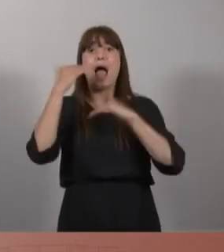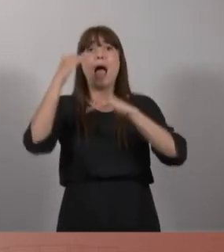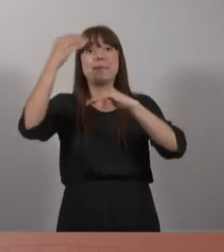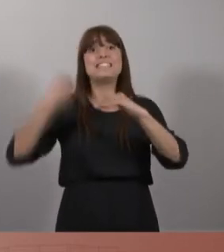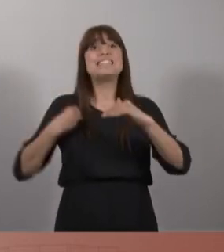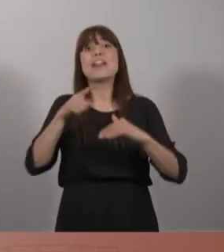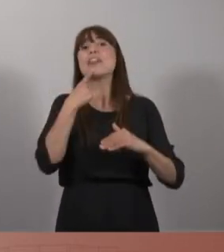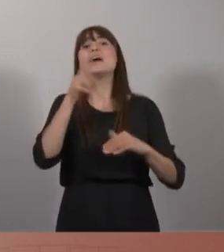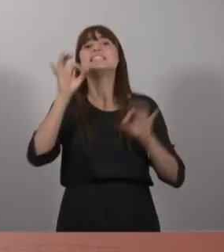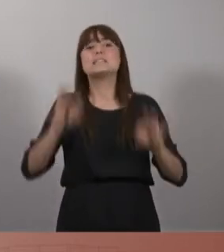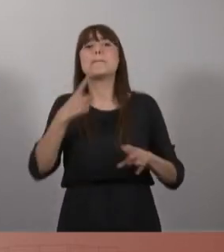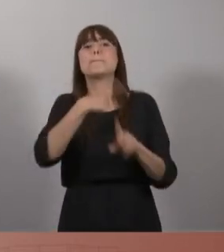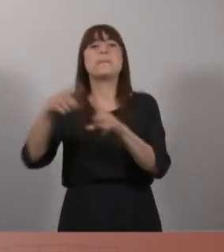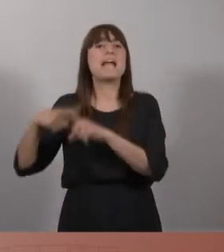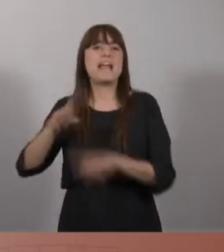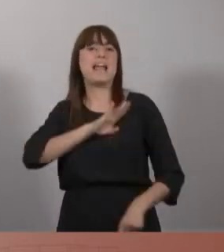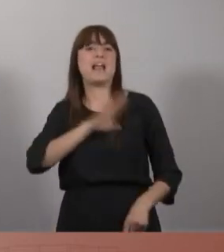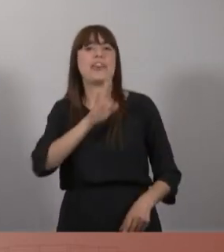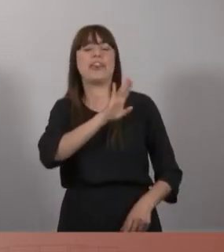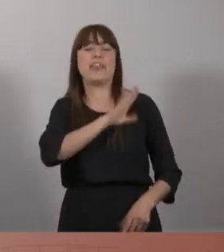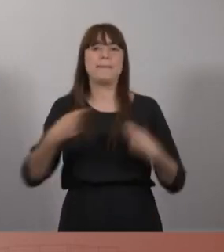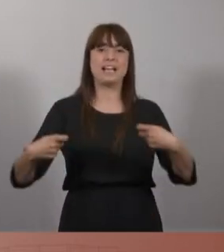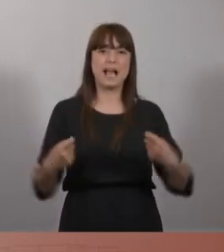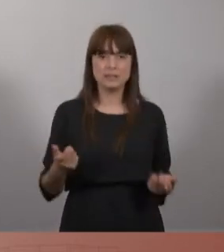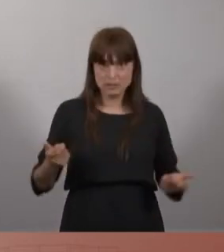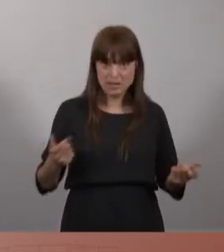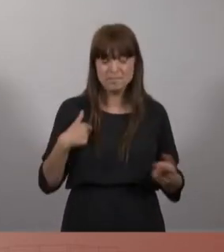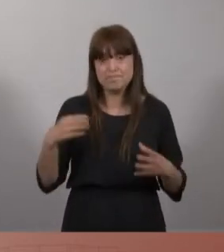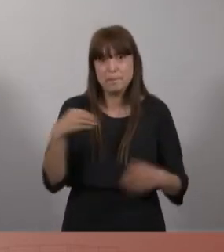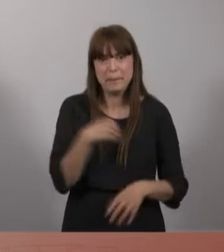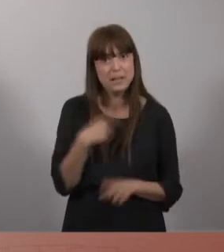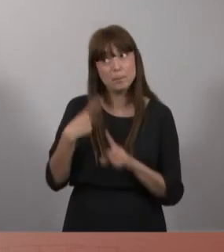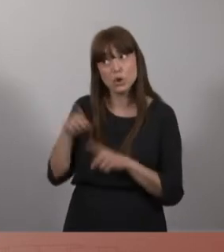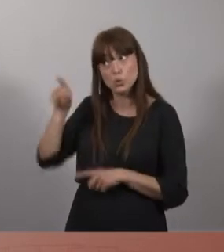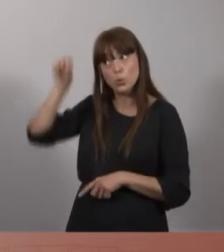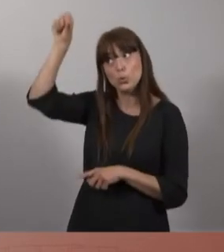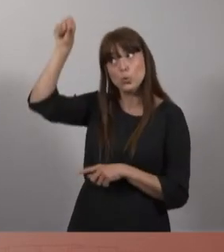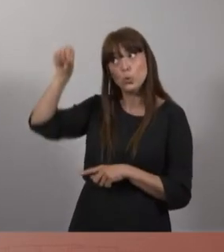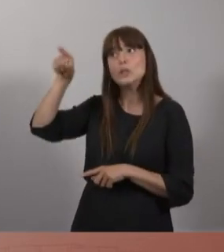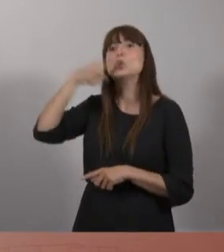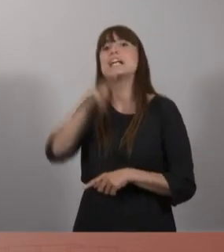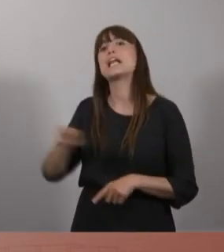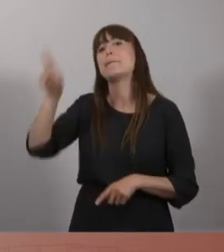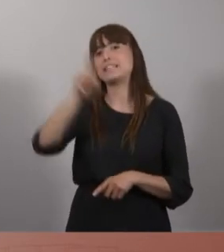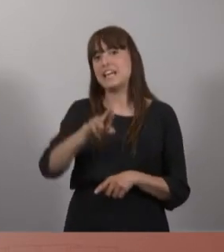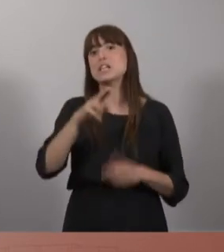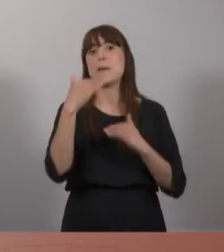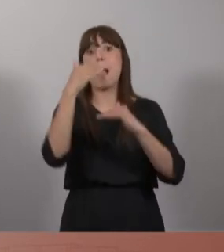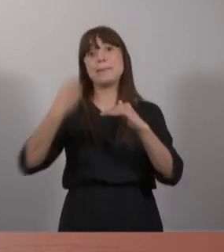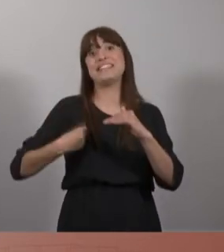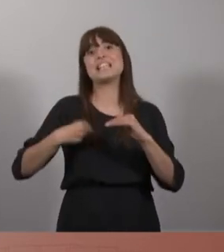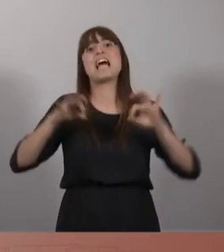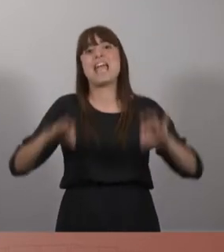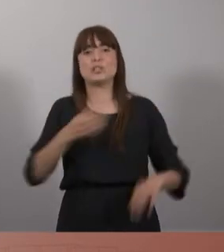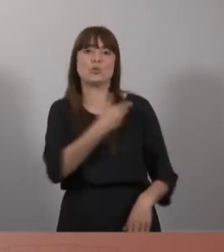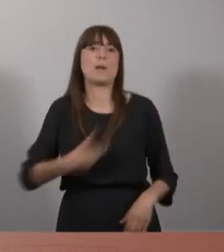mi em sap greu perquè vostè en la seva intervenció precisament ha reiterat la idea que l'habitatge és un bé de mercat i al mateix